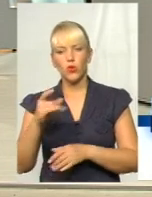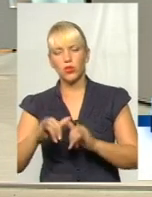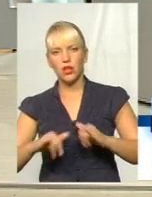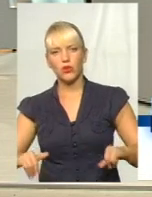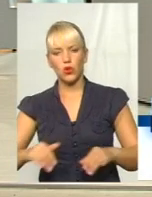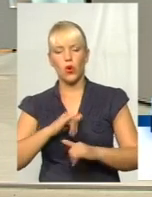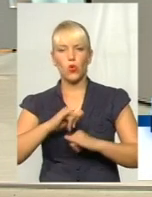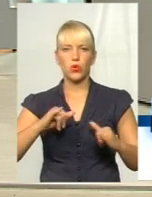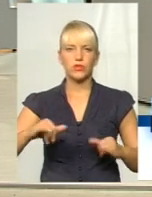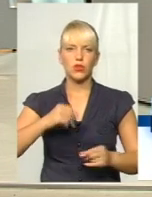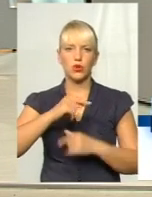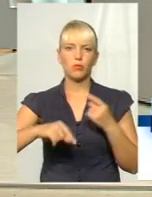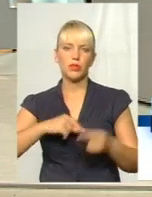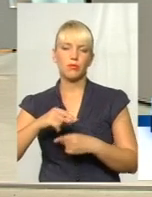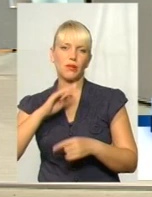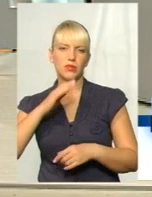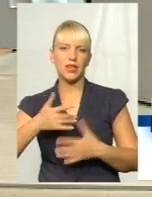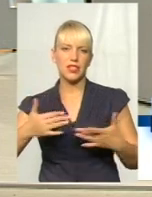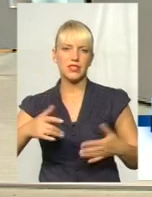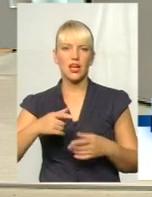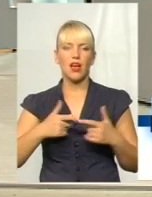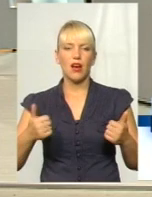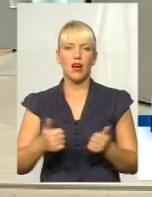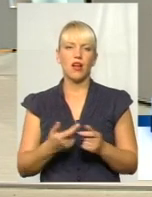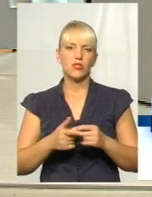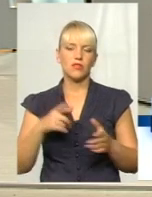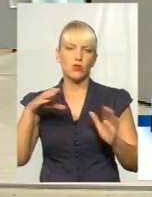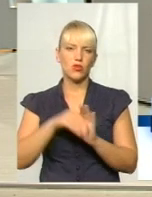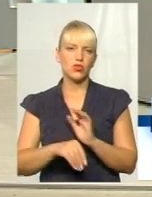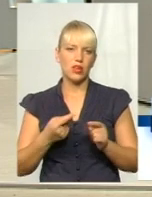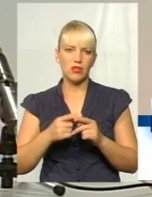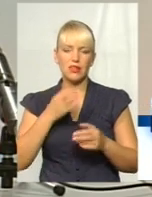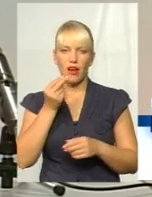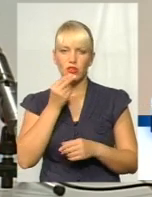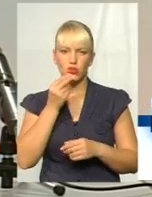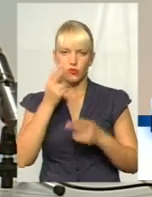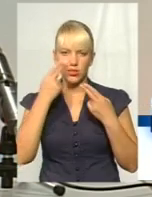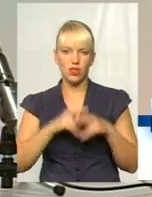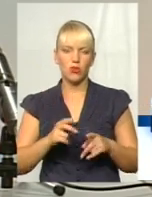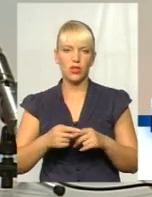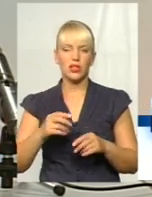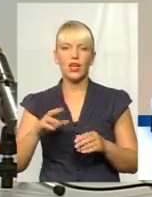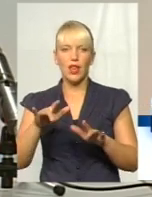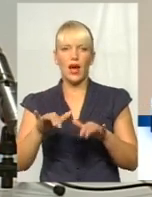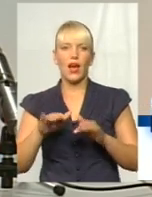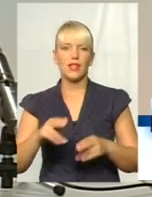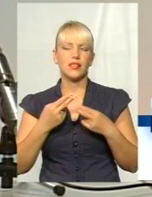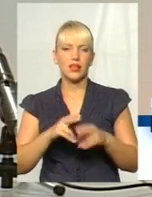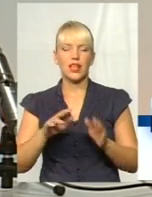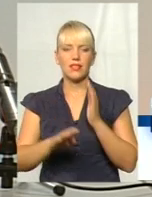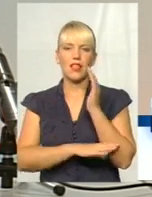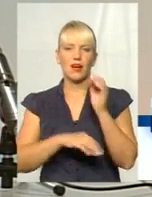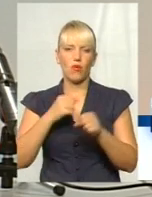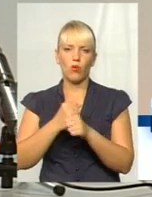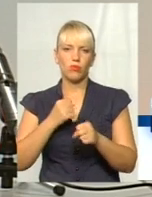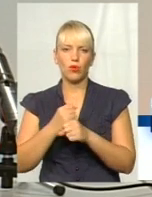підприємства у різних галузях. І включаючи харчові технології, IT-технології, деревообробку, промислову харчову